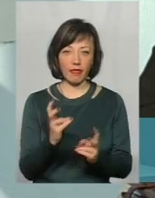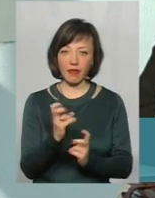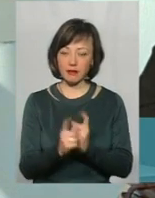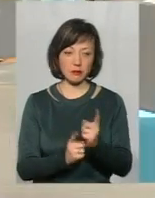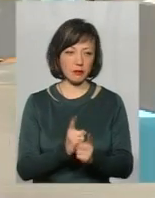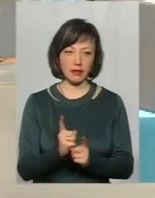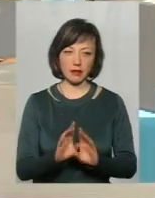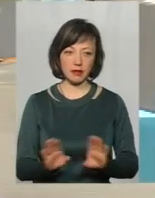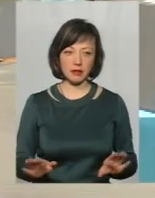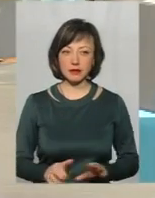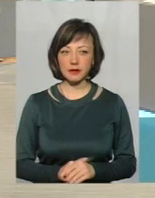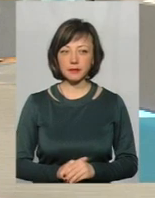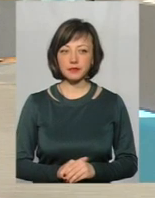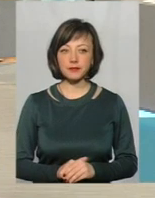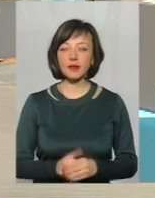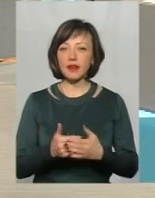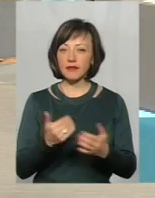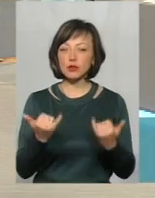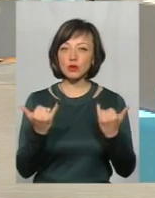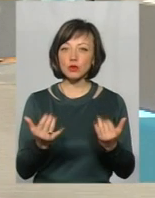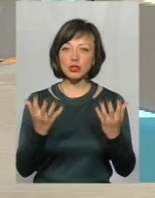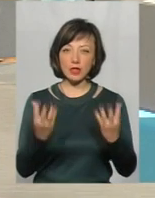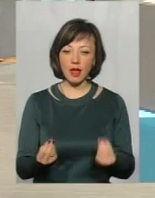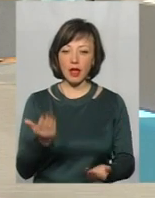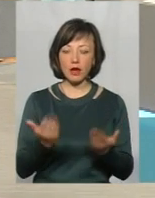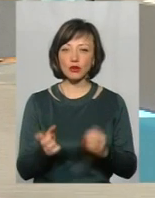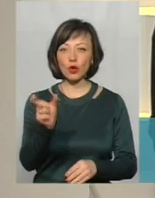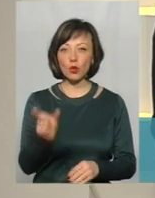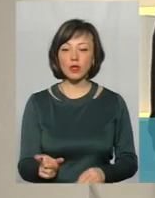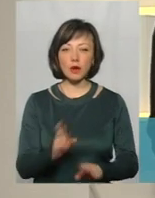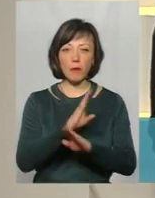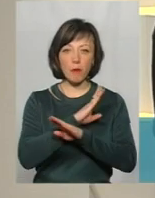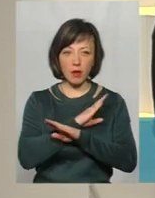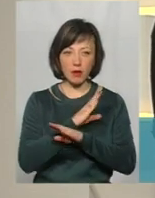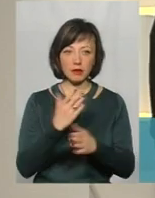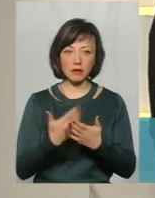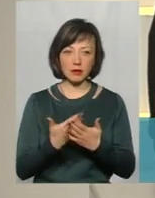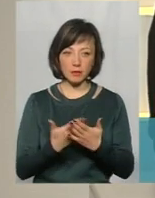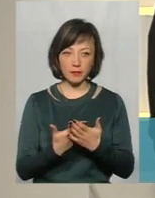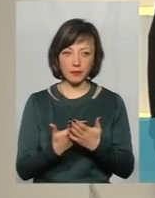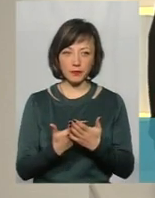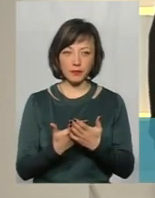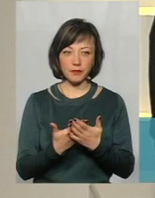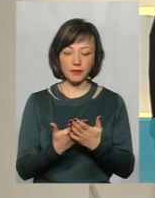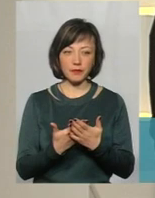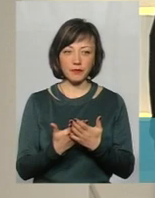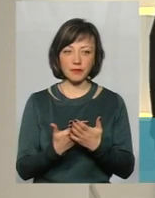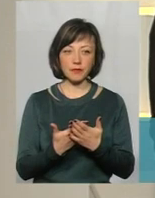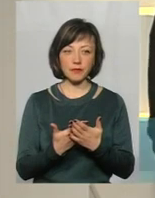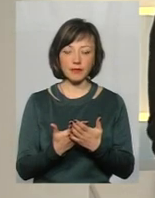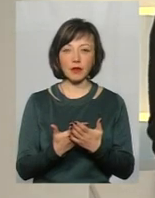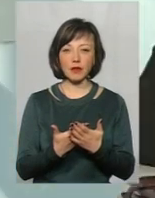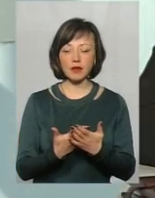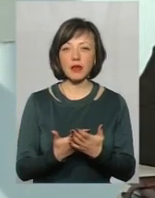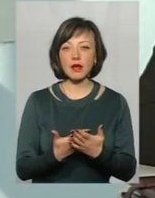змінилося. Тобто, від сьогоднішнього дня, якщо людина померла, до прикладу, з власною смертью,